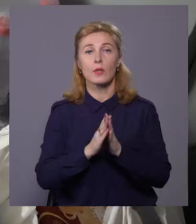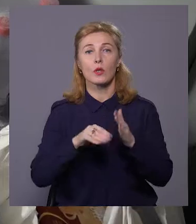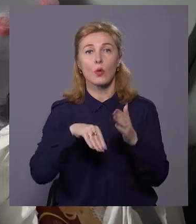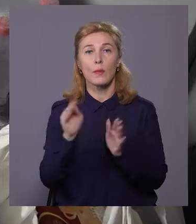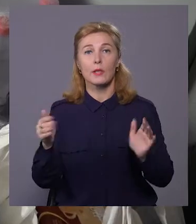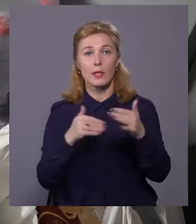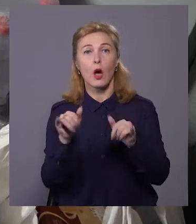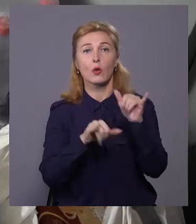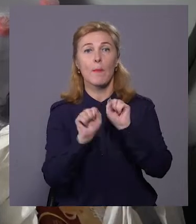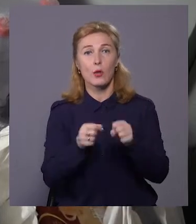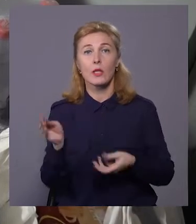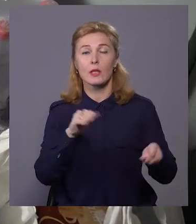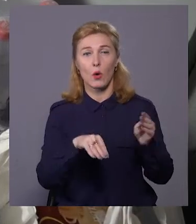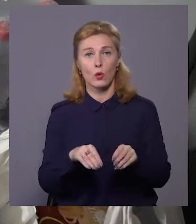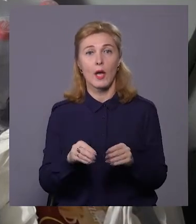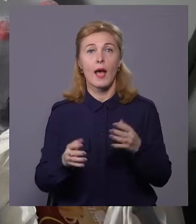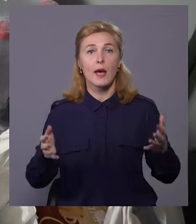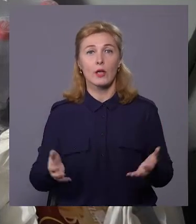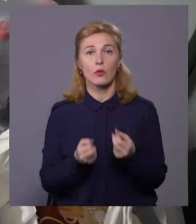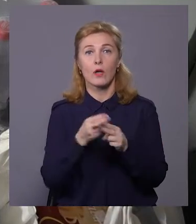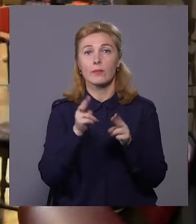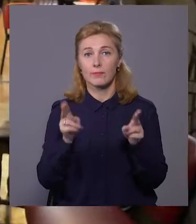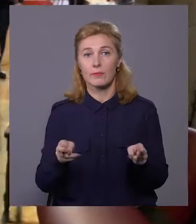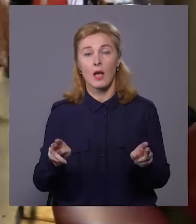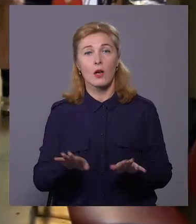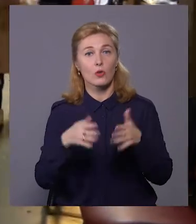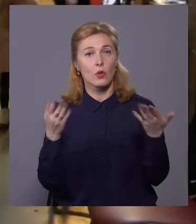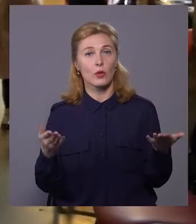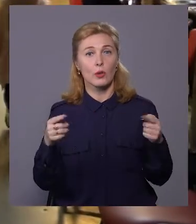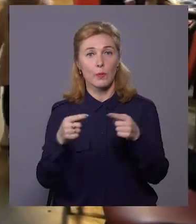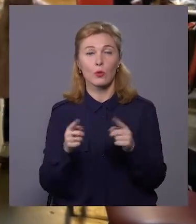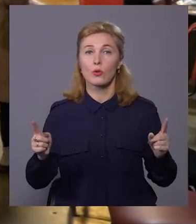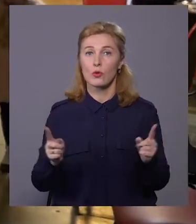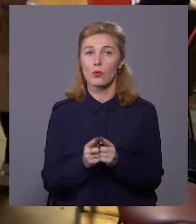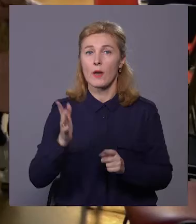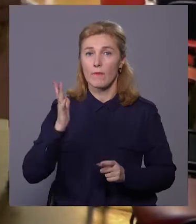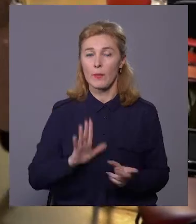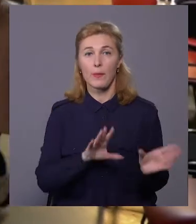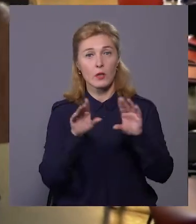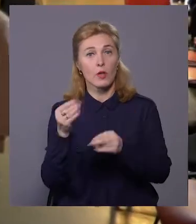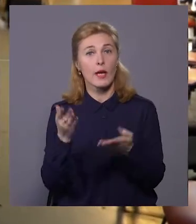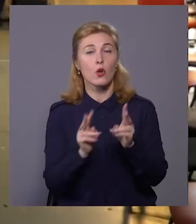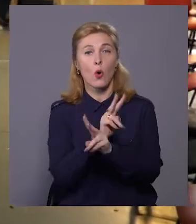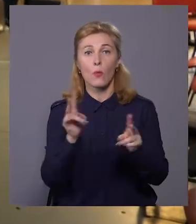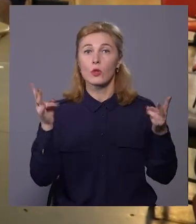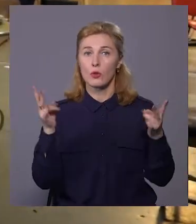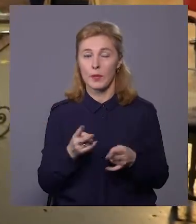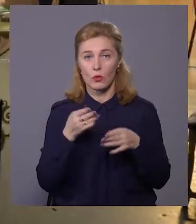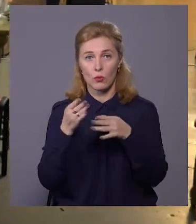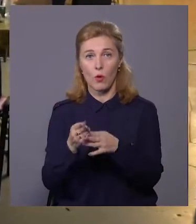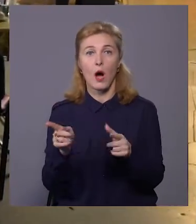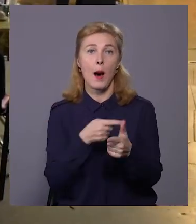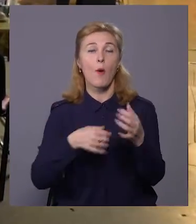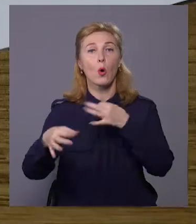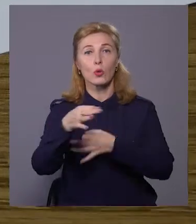складати одяг. Рятувальники на залізничному вокзалі розгорнули пункт зустрічі вимушених переселенців. Якщо комусь необхідна допомога чи